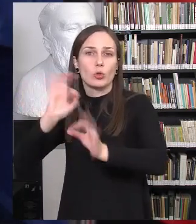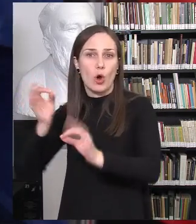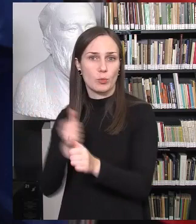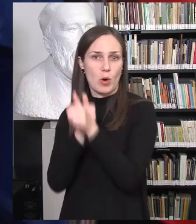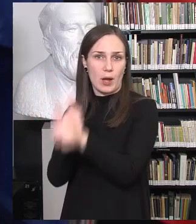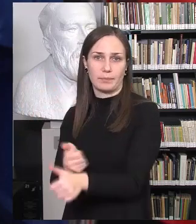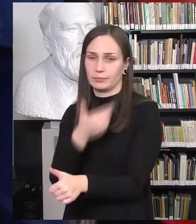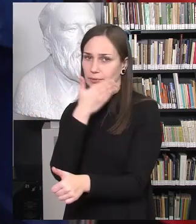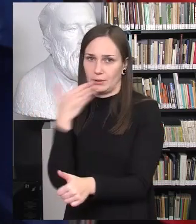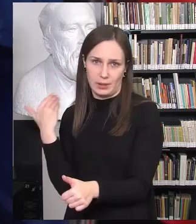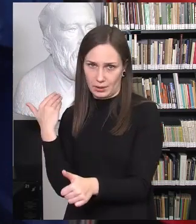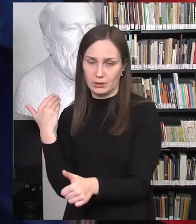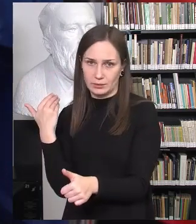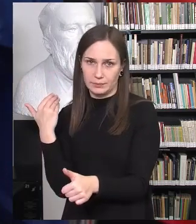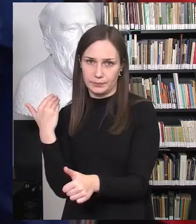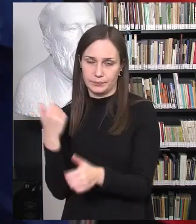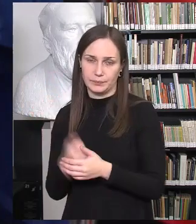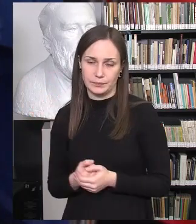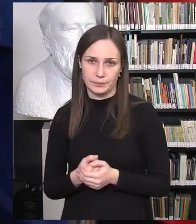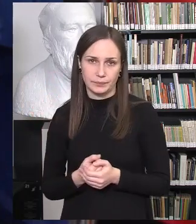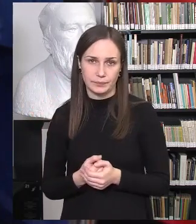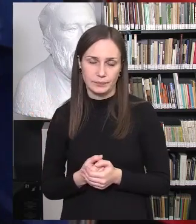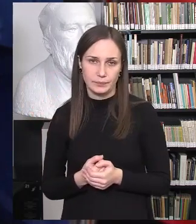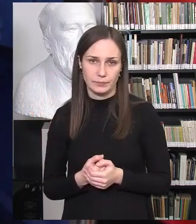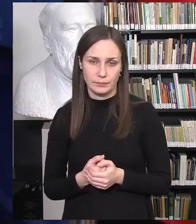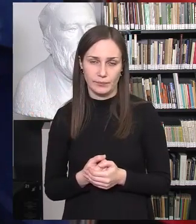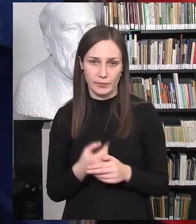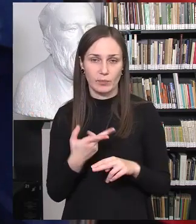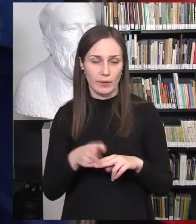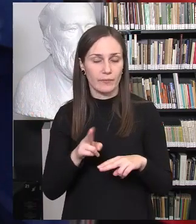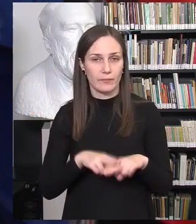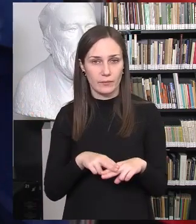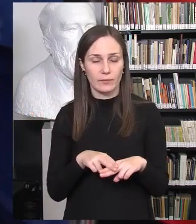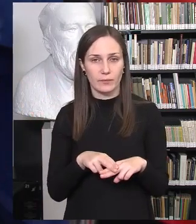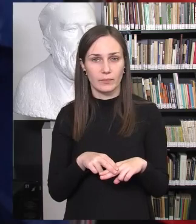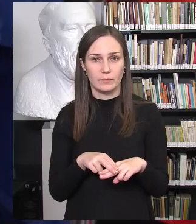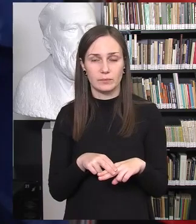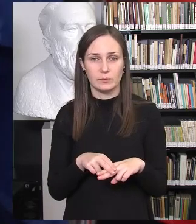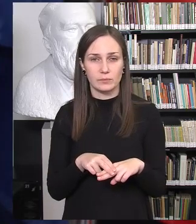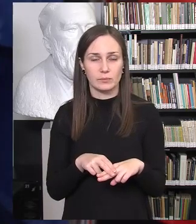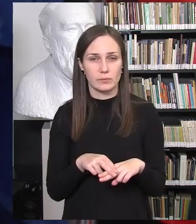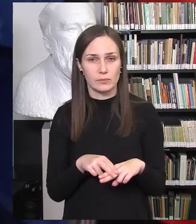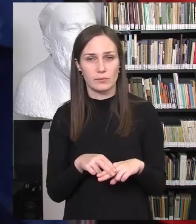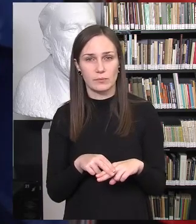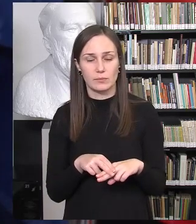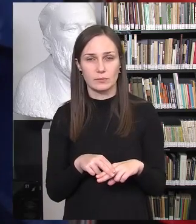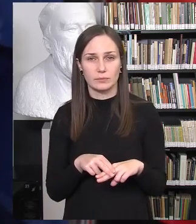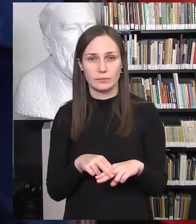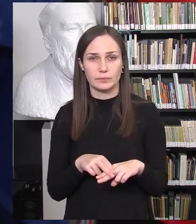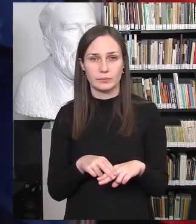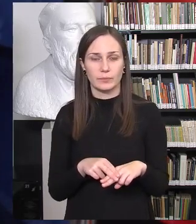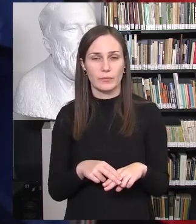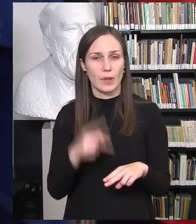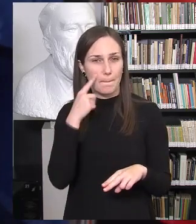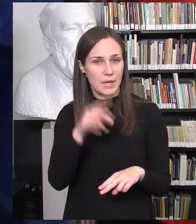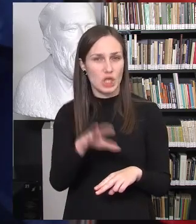lyčių vaidmenų. Tai tikrai vienas iš, sakyčiau, pats toksai, pats